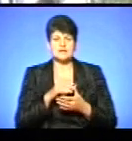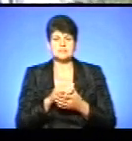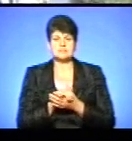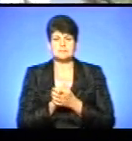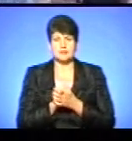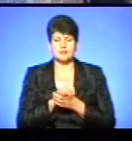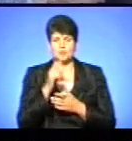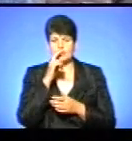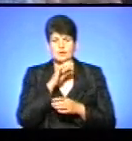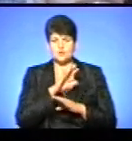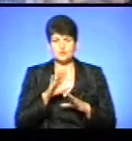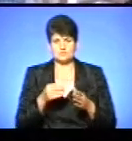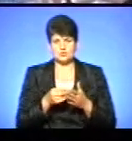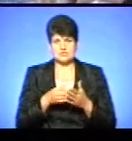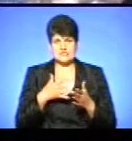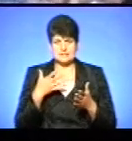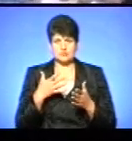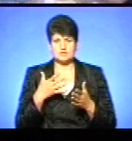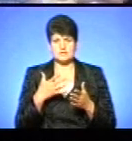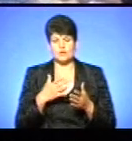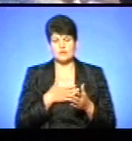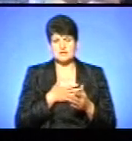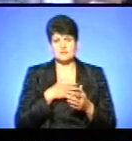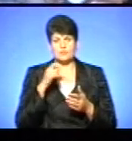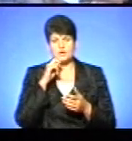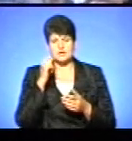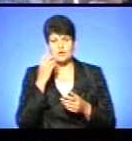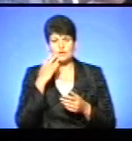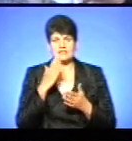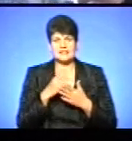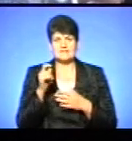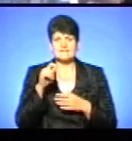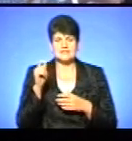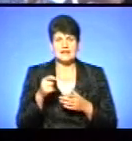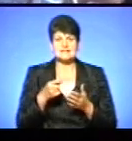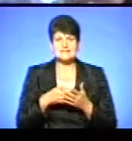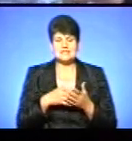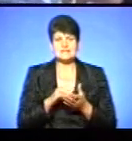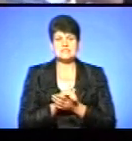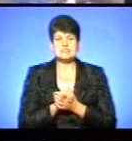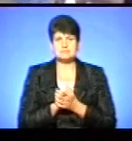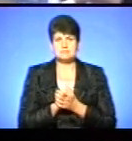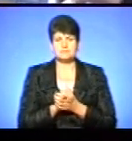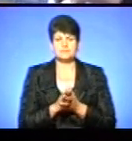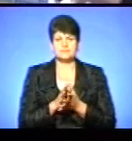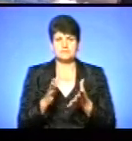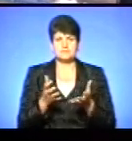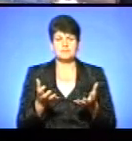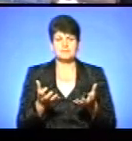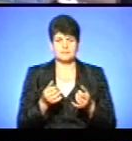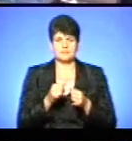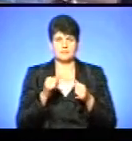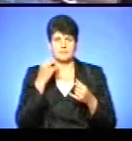розуміють цінності, а тим більше, коли у нас в країні відбувається війна, цінність миру набагато підвищується. І тому